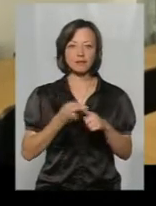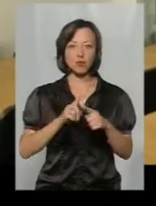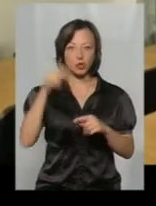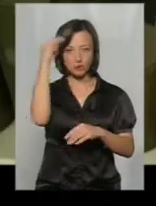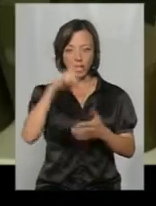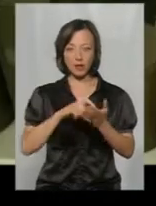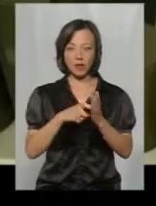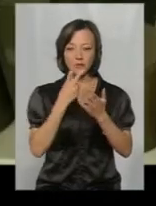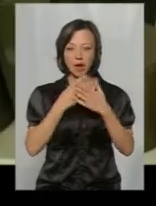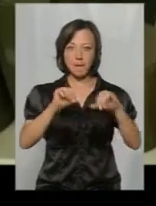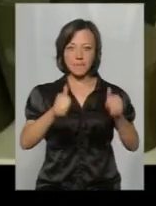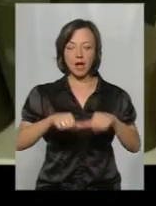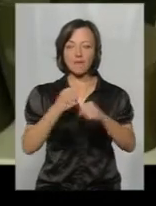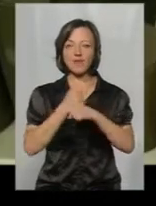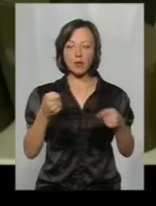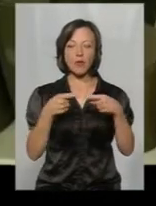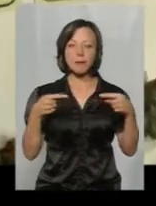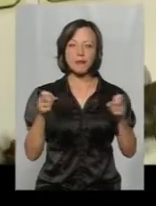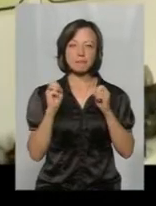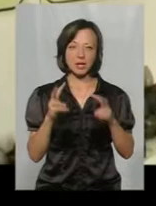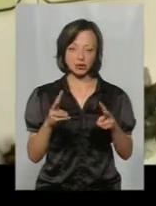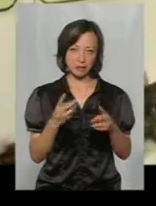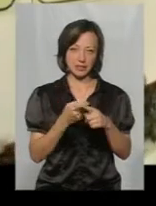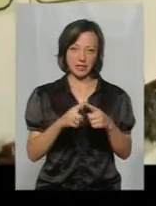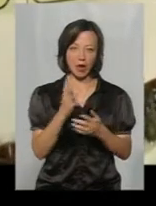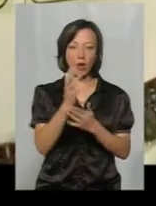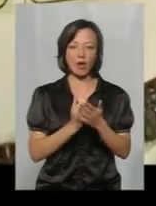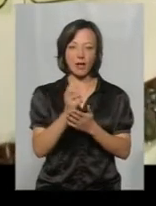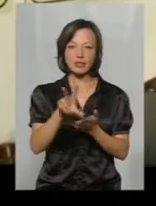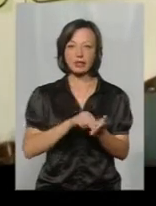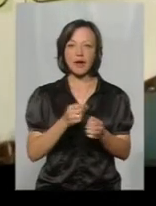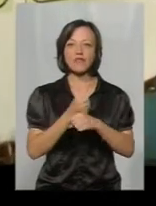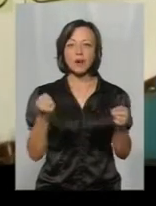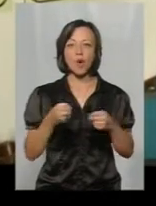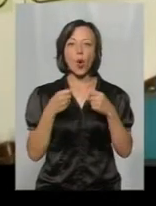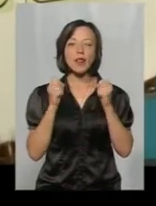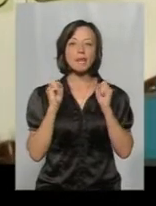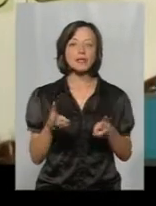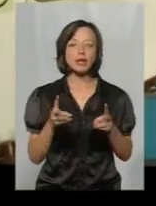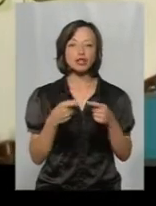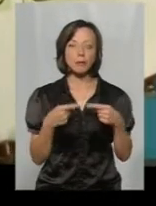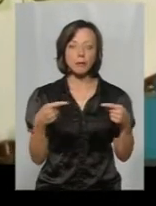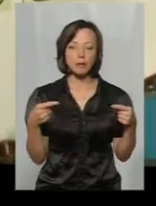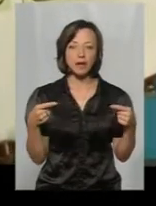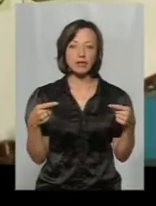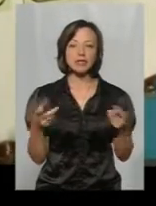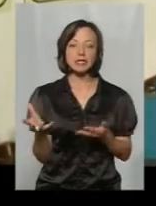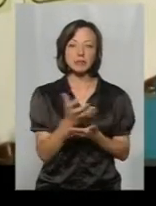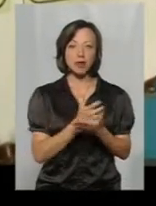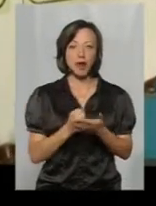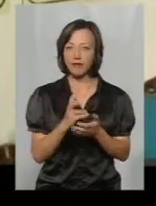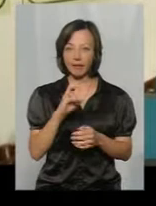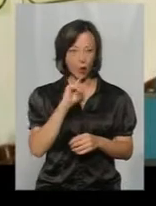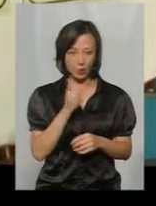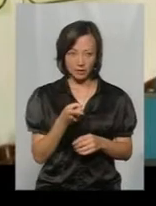класі представлені макети вибухонебезпечних предметів. Дана колекція зразків вибухонебезпечних предметів збиралася не